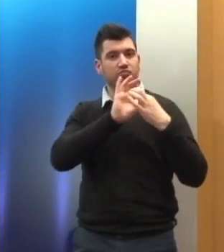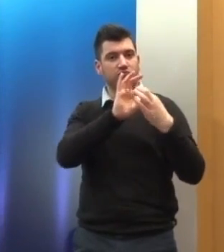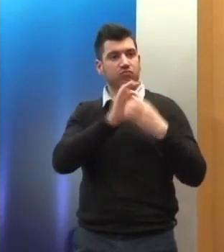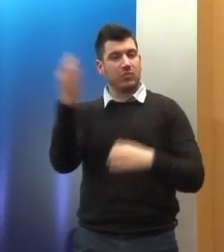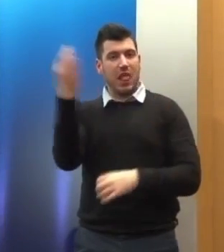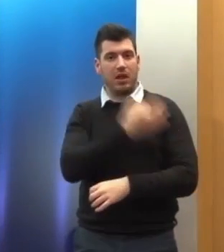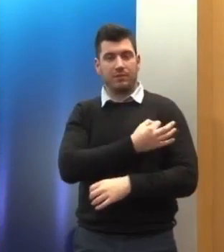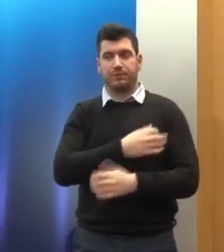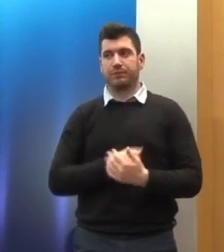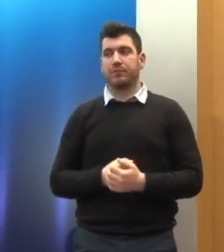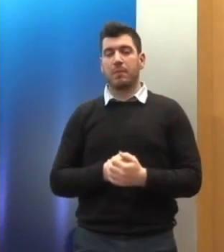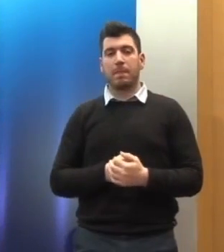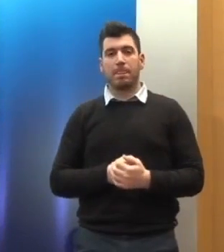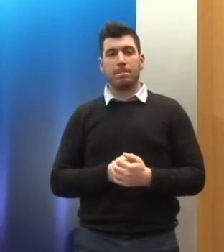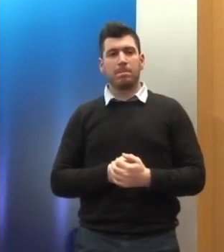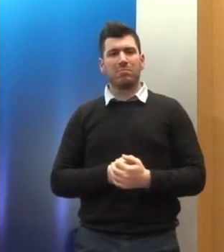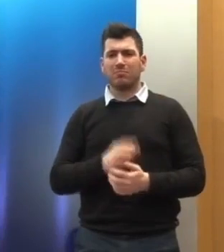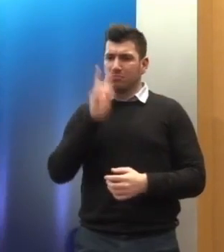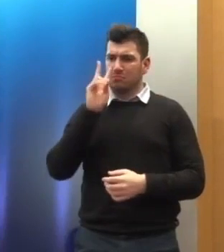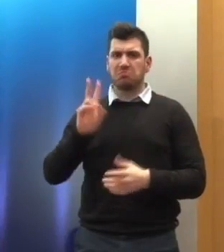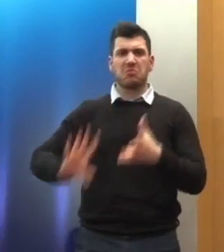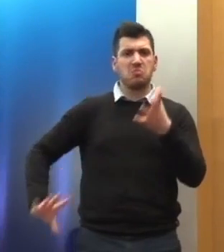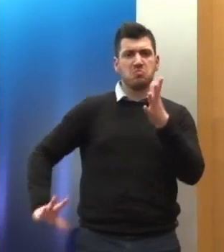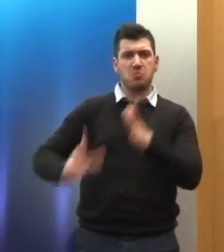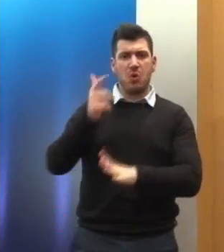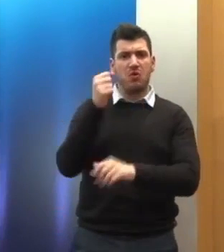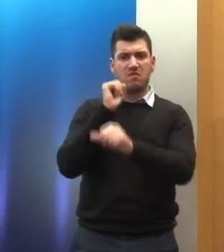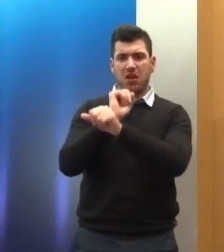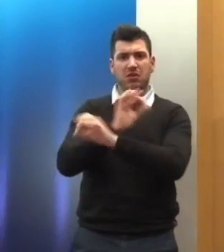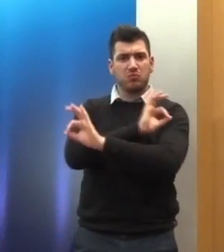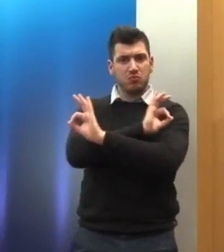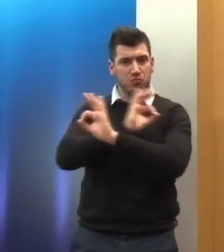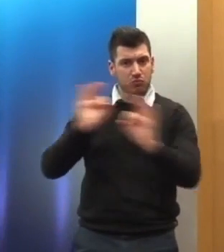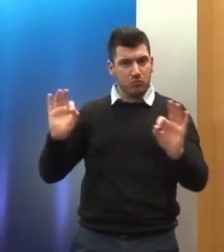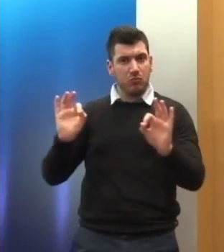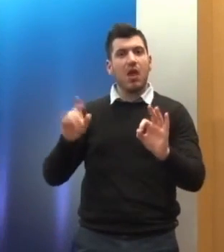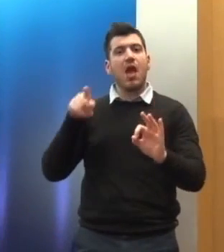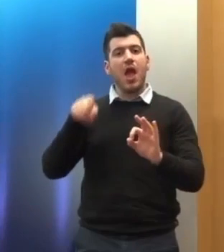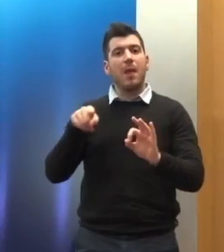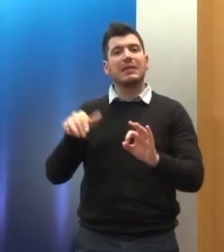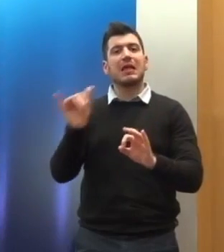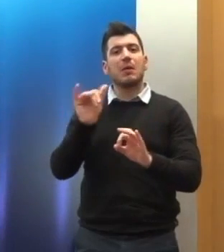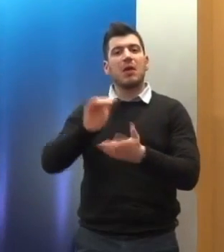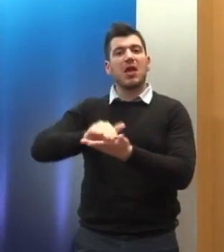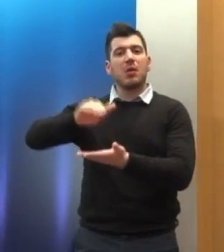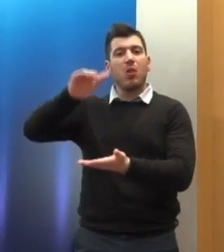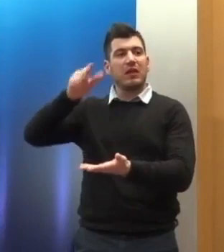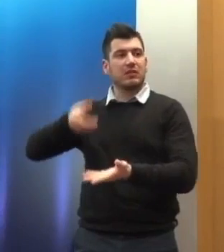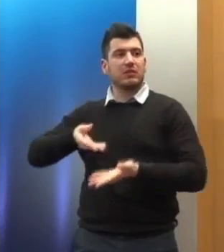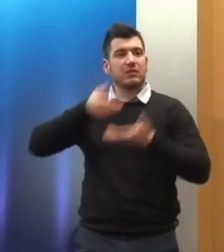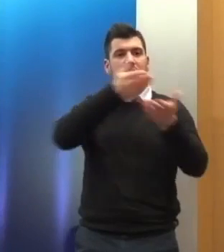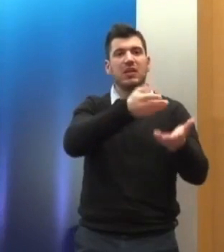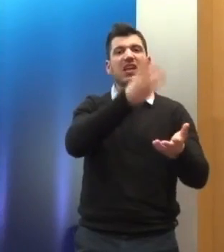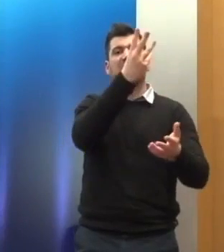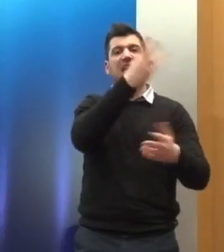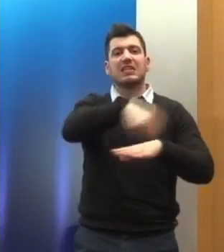βλέποντας την πρόοδο οποία υπάρχει, δεν στέλνουμε τις υποθέσεις στην Επιτροπή Τριών Δικαστών για να εκδικαστούν με